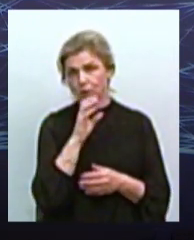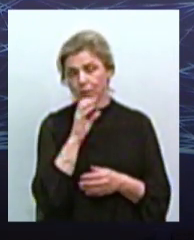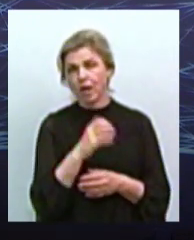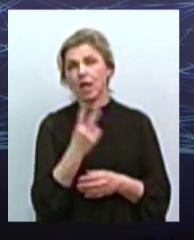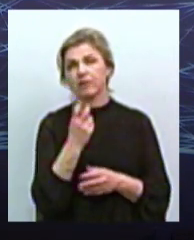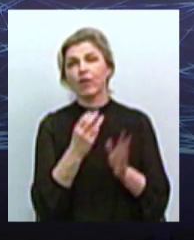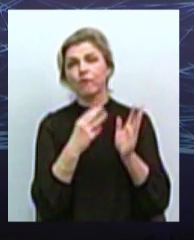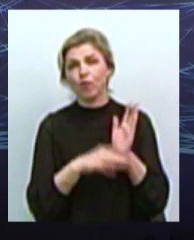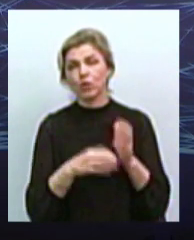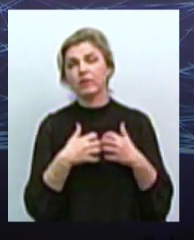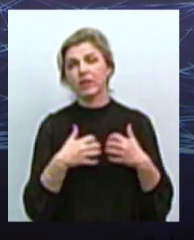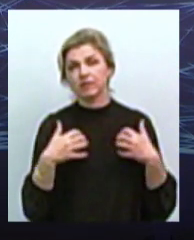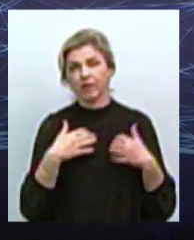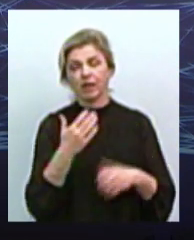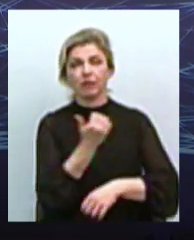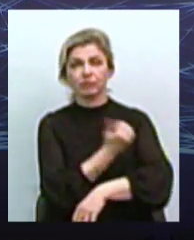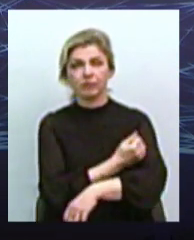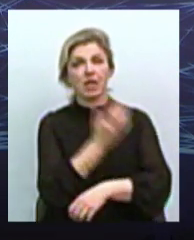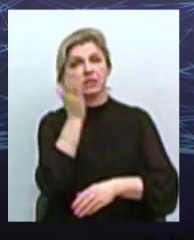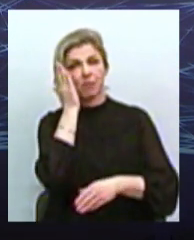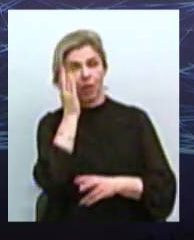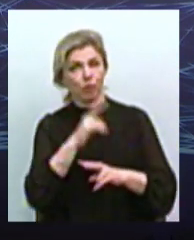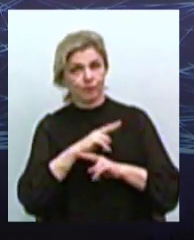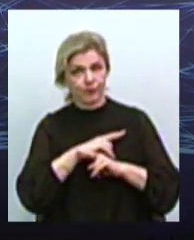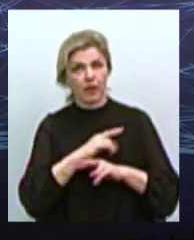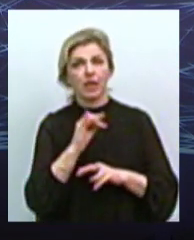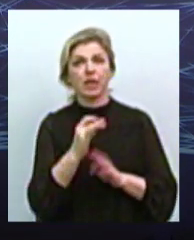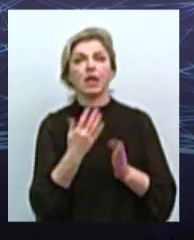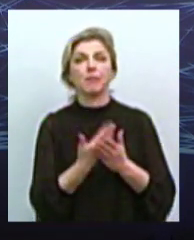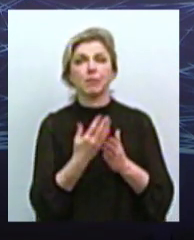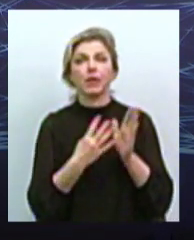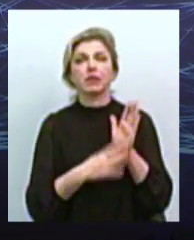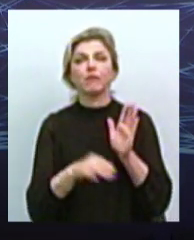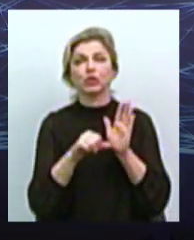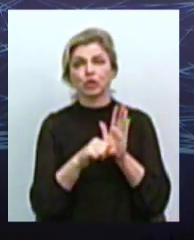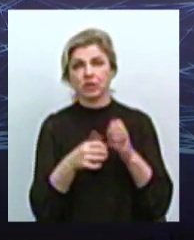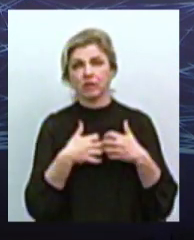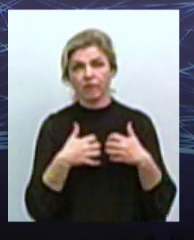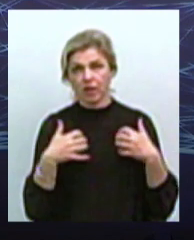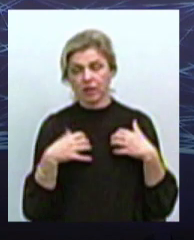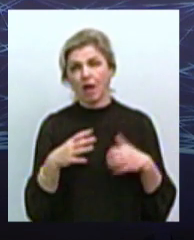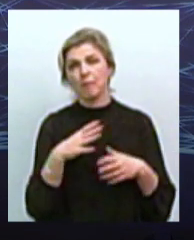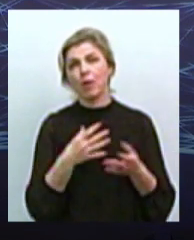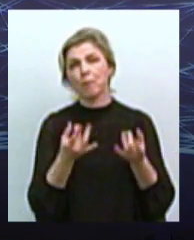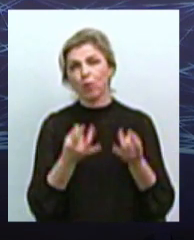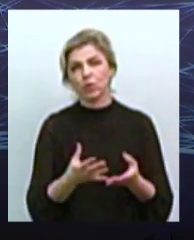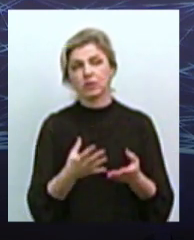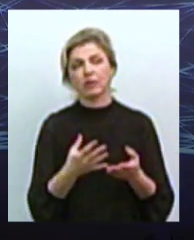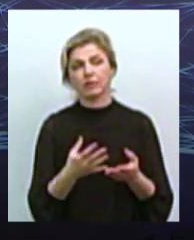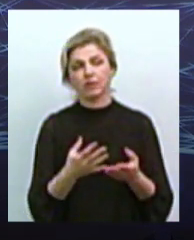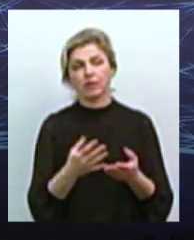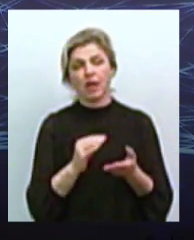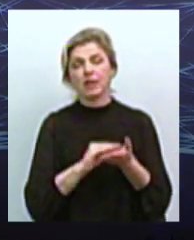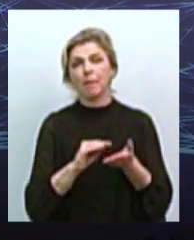тварин було приспано, ефтанізовано, і близько 96 тварин, здається, було просто зазначено у